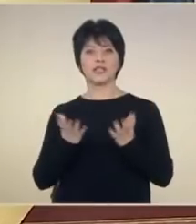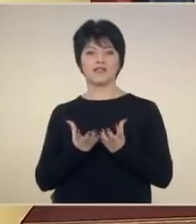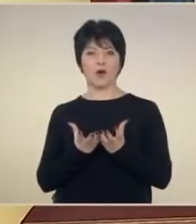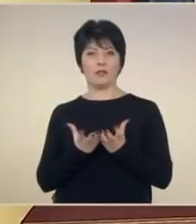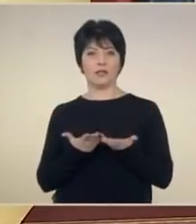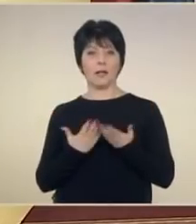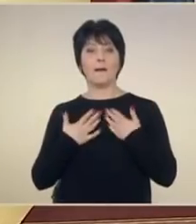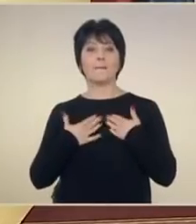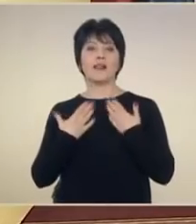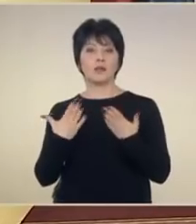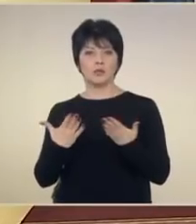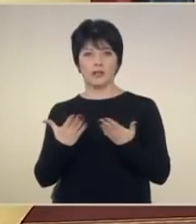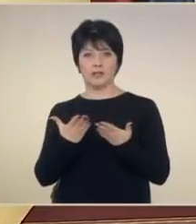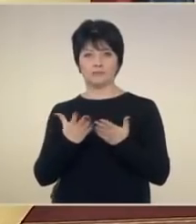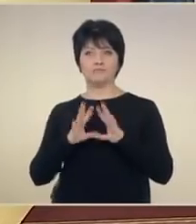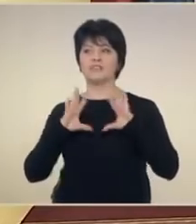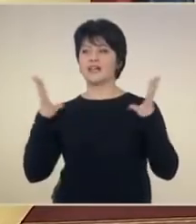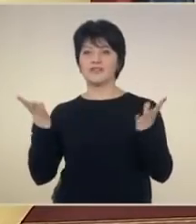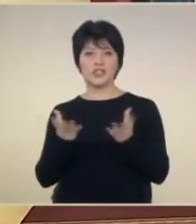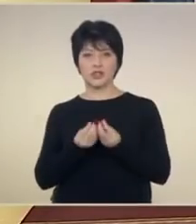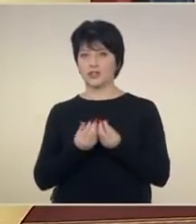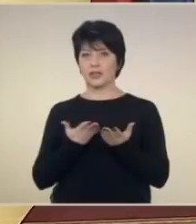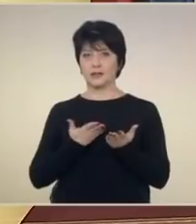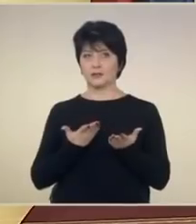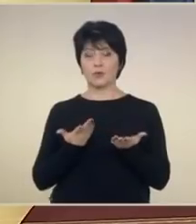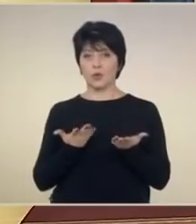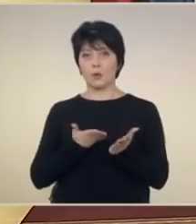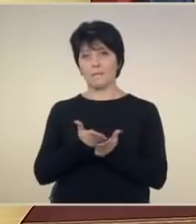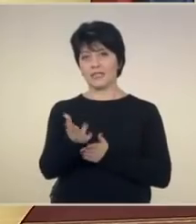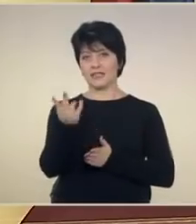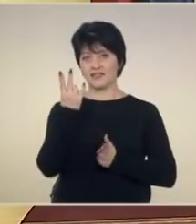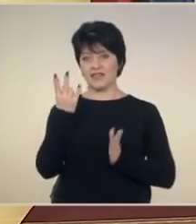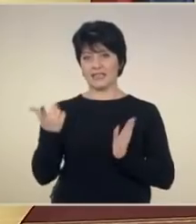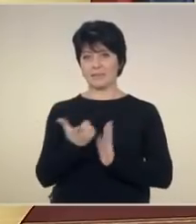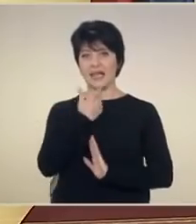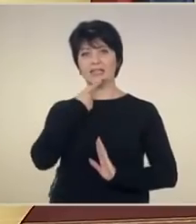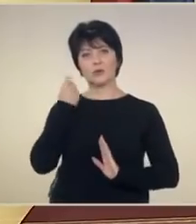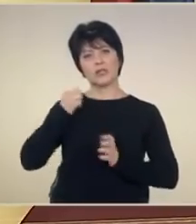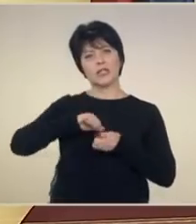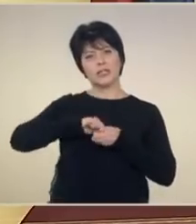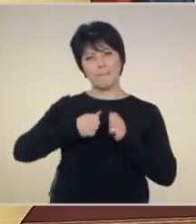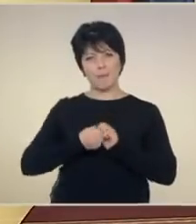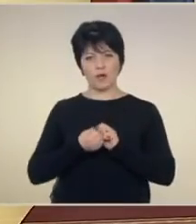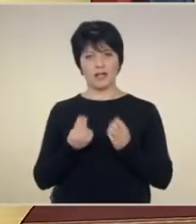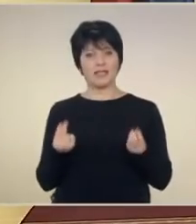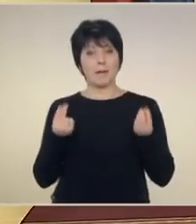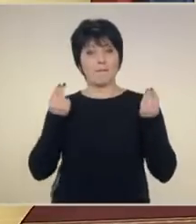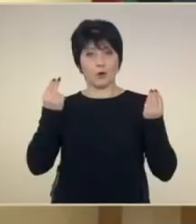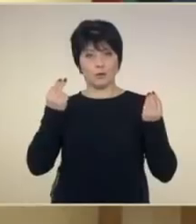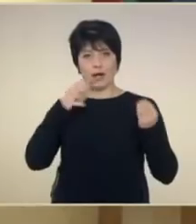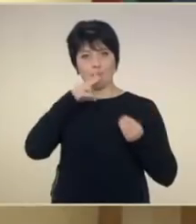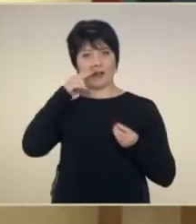Благодаря на всички, които през 2017 година се бореха за една по-добра България.